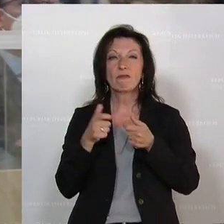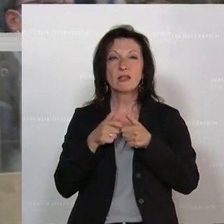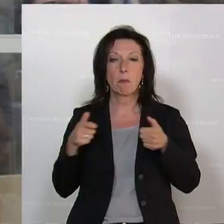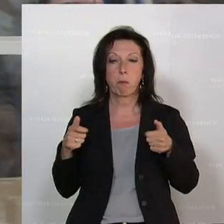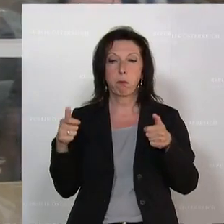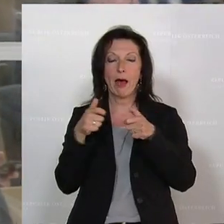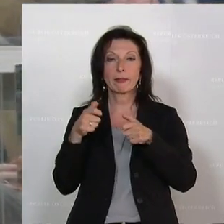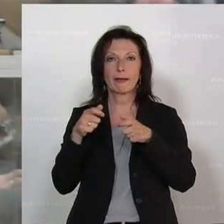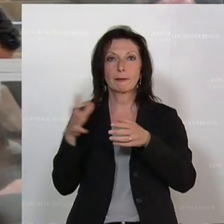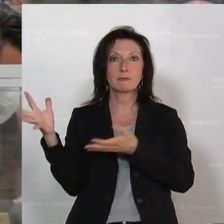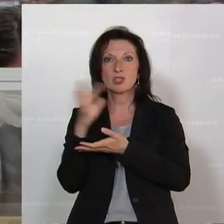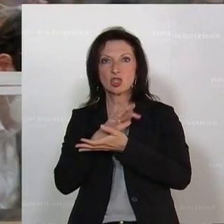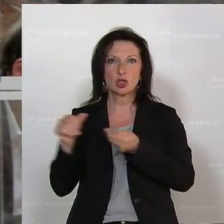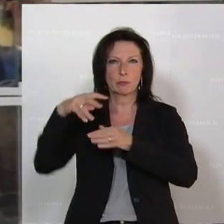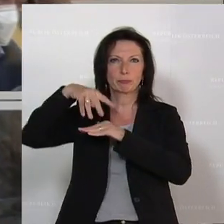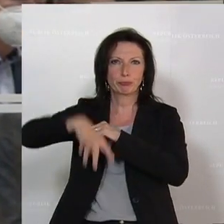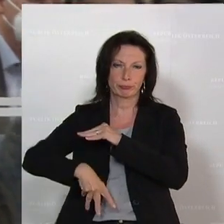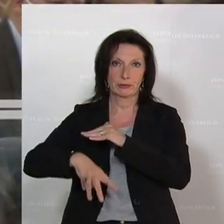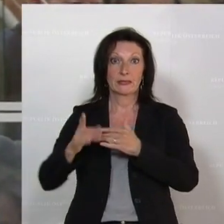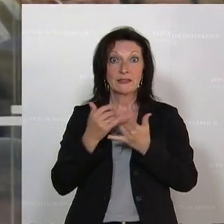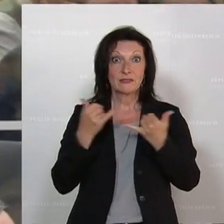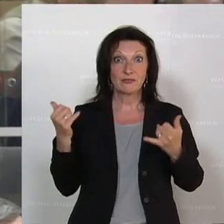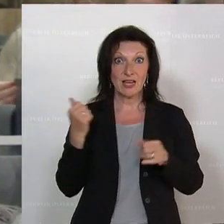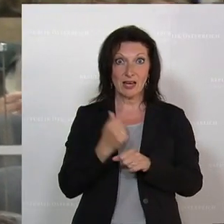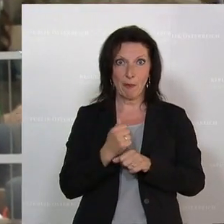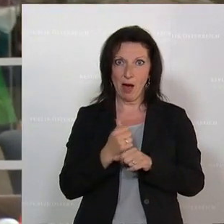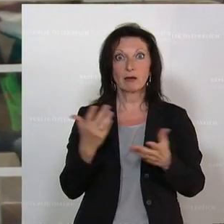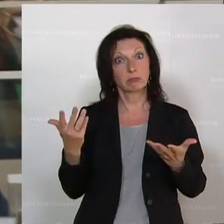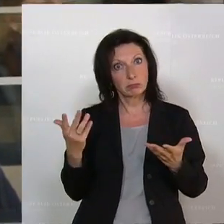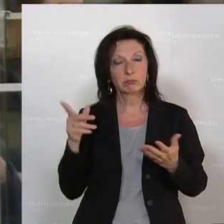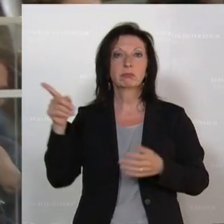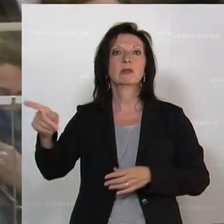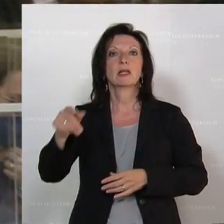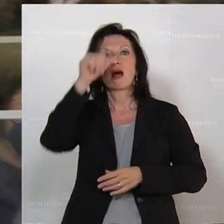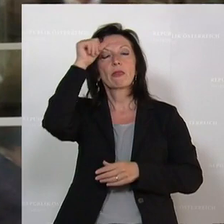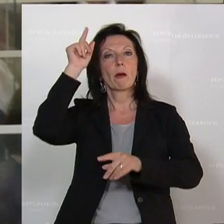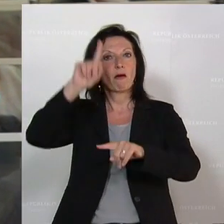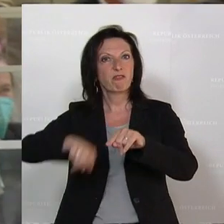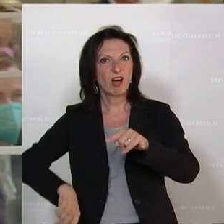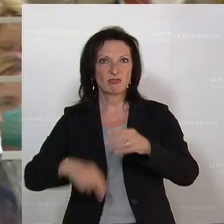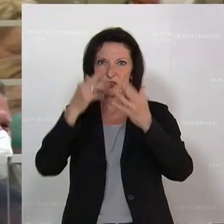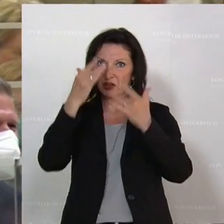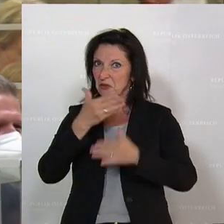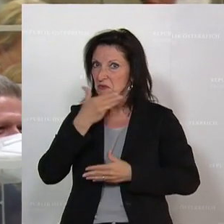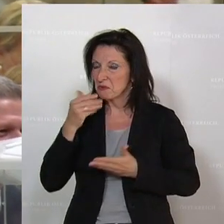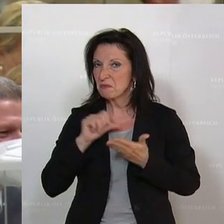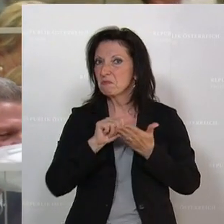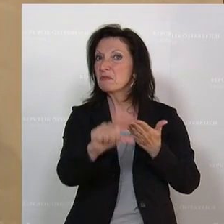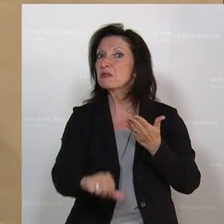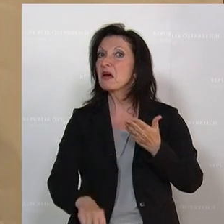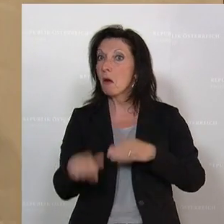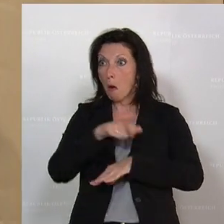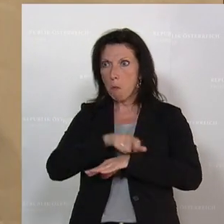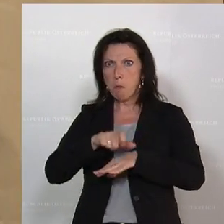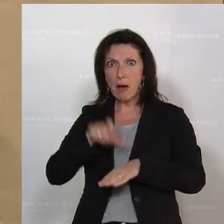wie es gemacht wird normalerweise, sondern unter falschem Namen, ohne die Rechnung zu bezahlen und an den